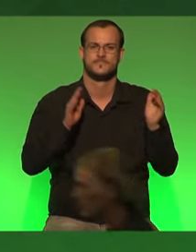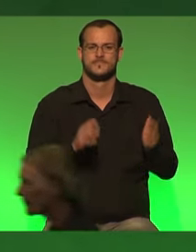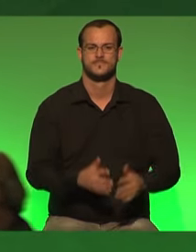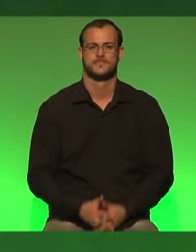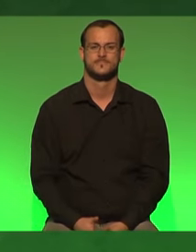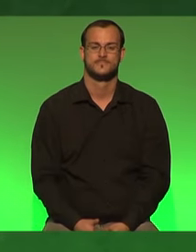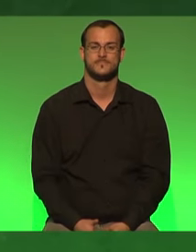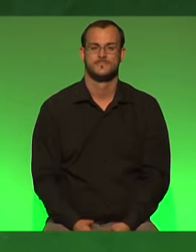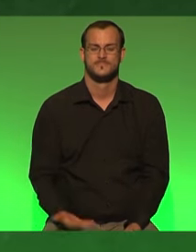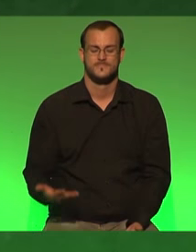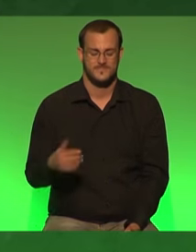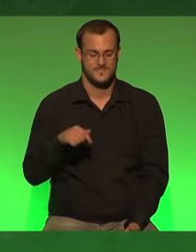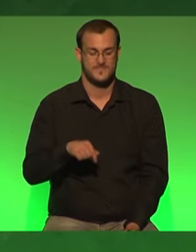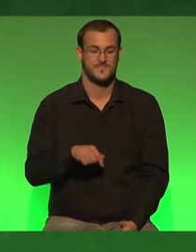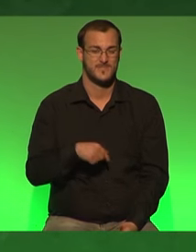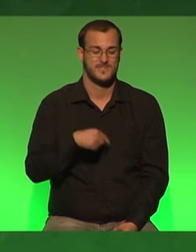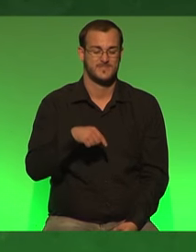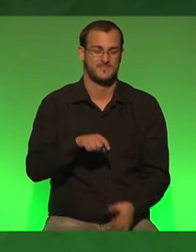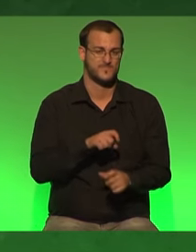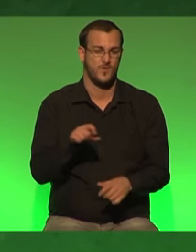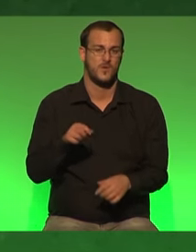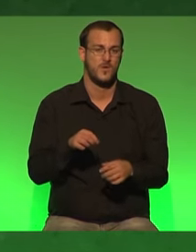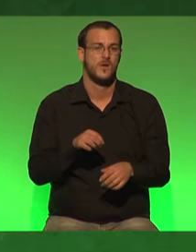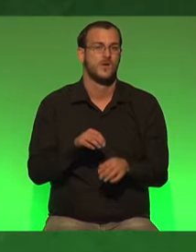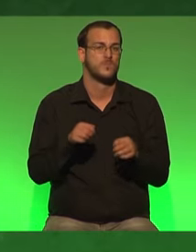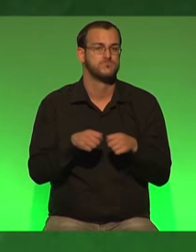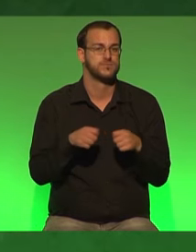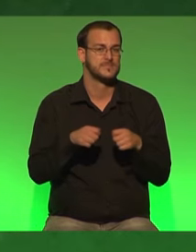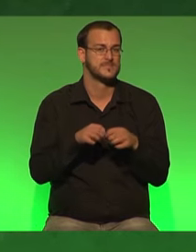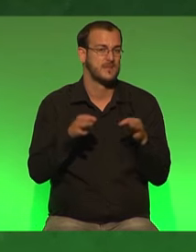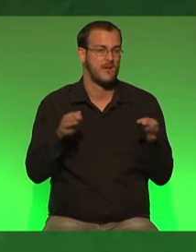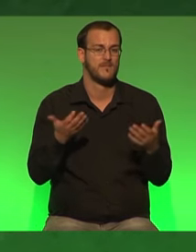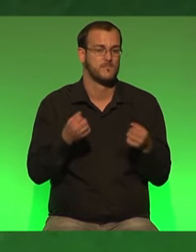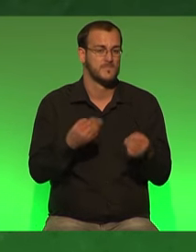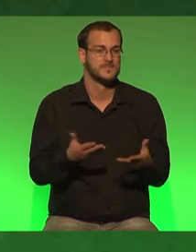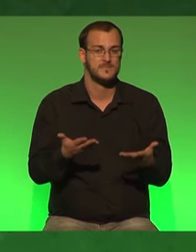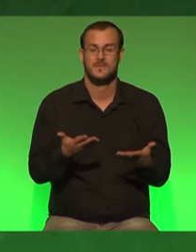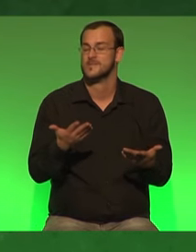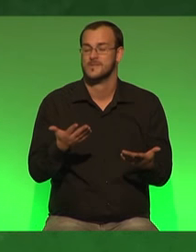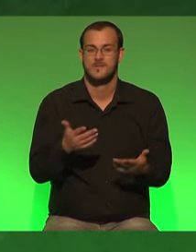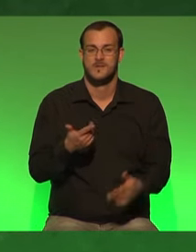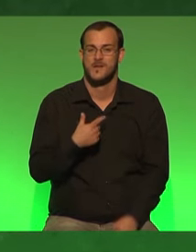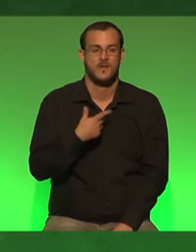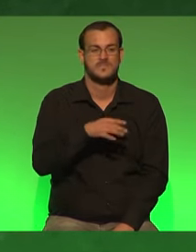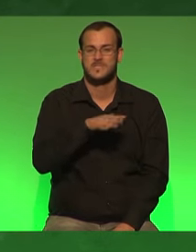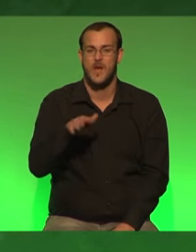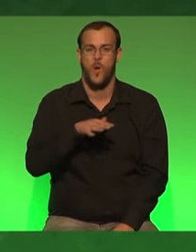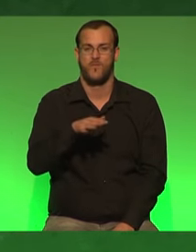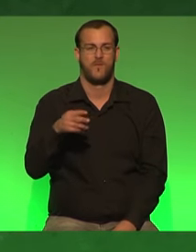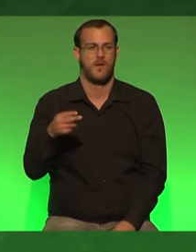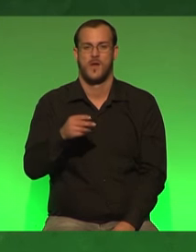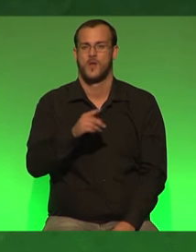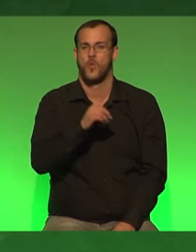was diese woche im bundestag passiert ist Seehofer Söder Dobrindt Scheuer dieser